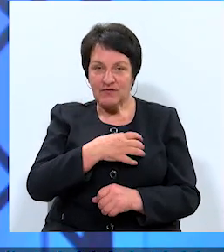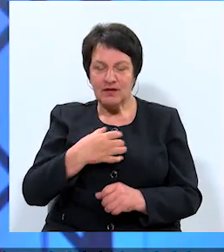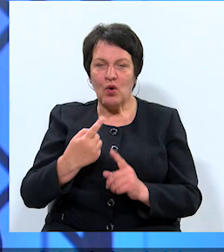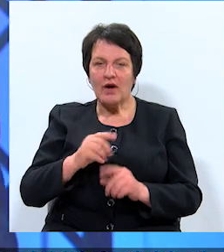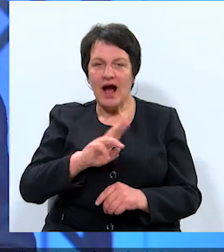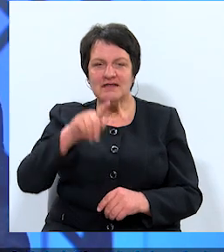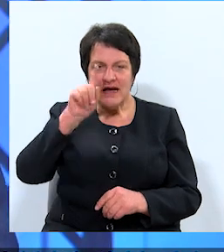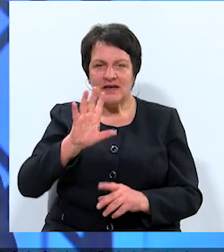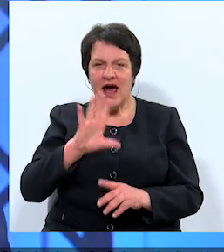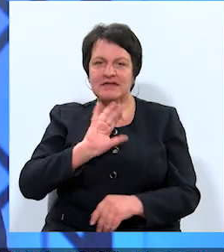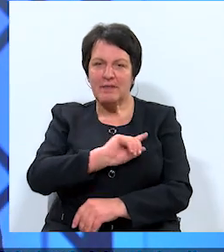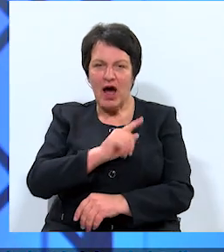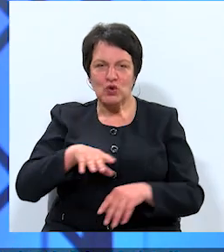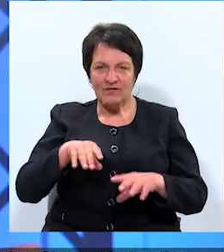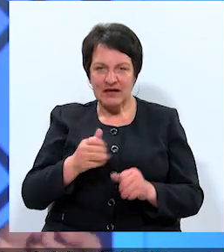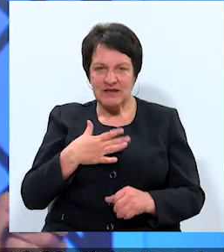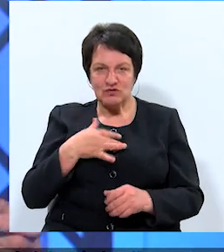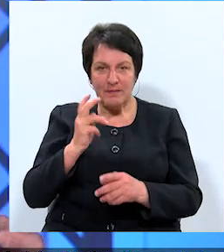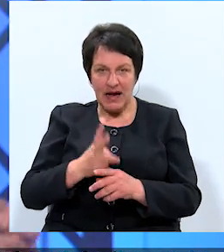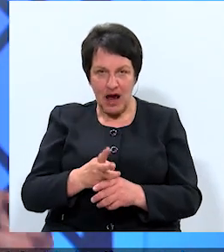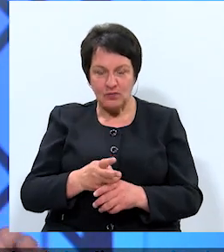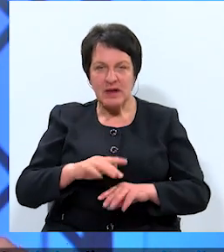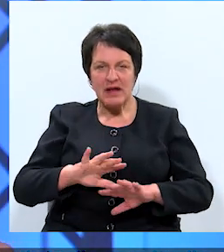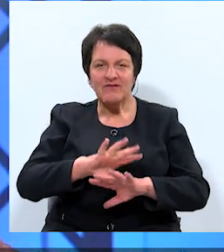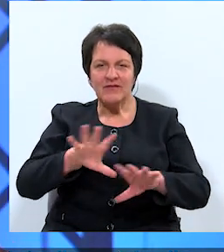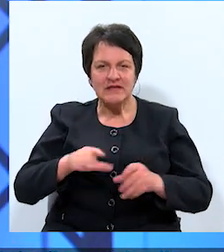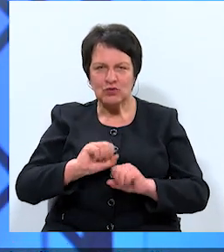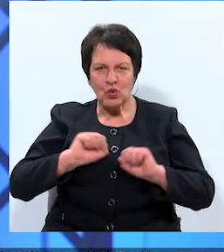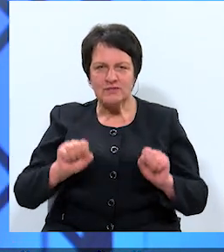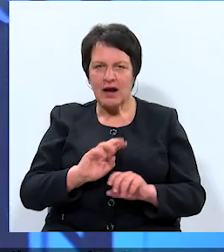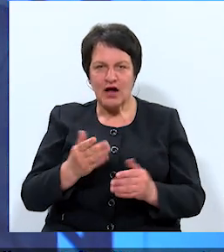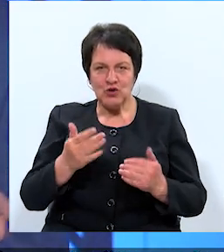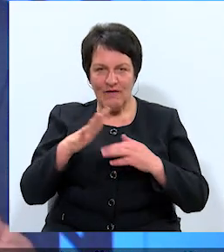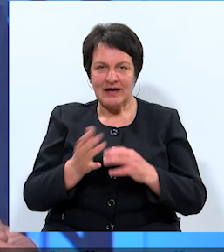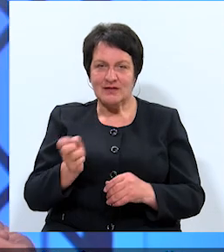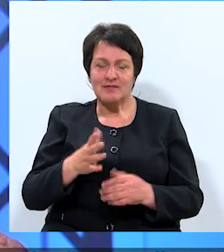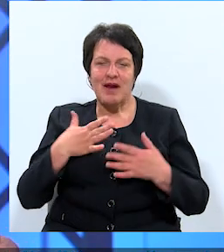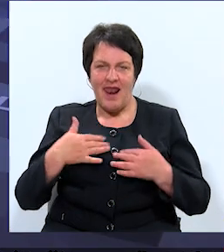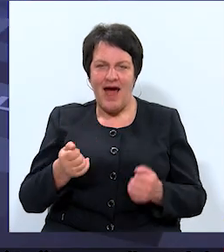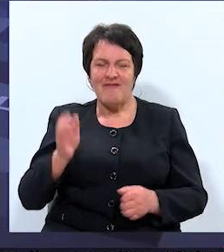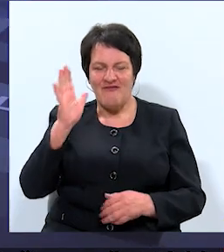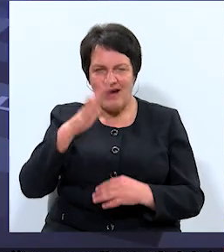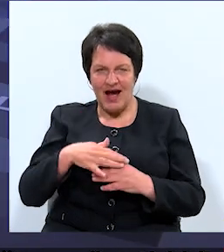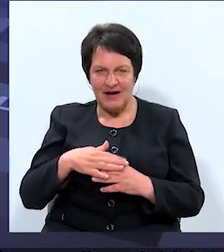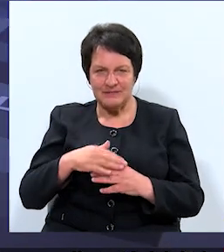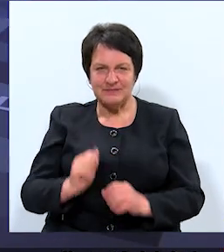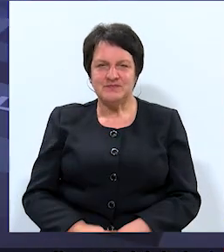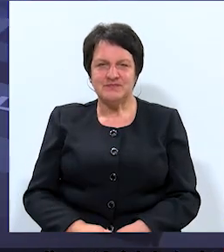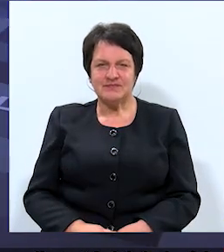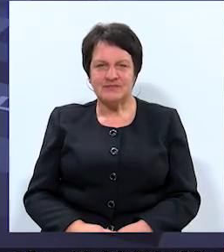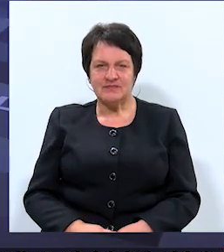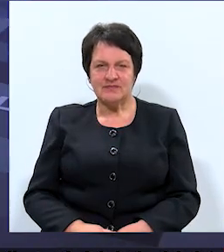jāzina, lai spētu veikt savus pienākums. Bet visiem drosmīgajiem, kur šovakar ieradušies, labvakar! Labvakar!